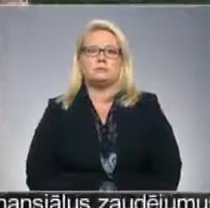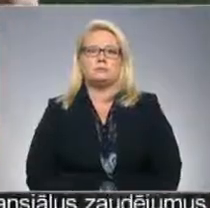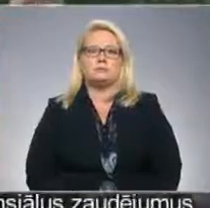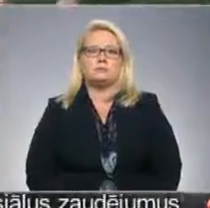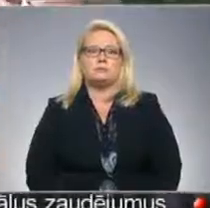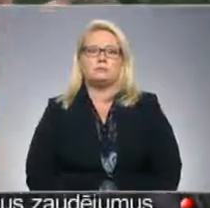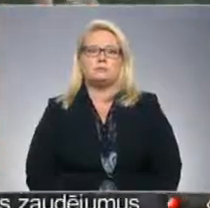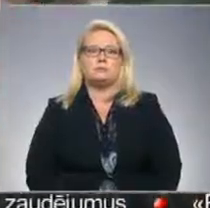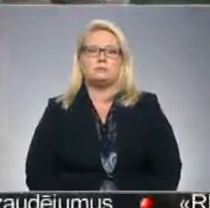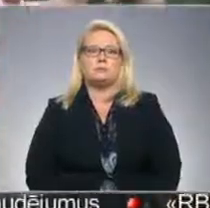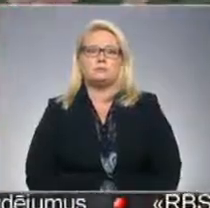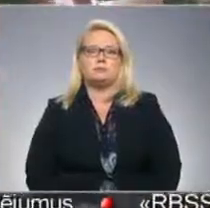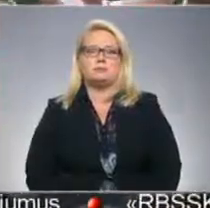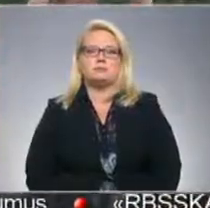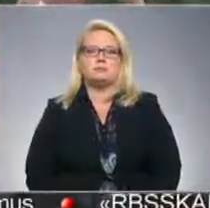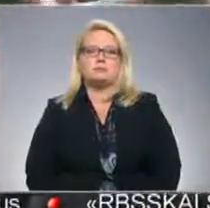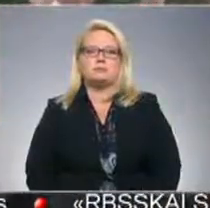Rūte, Andrejs Mažāns, Latgales reģionālā televīzija.